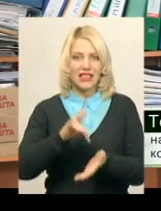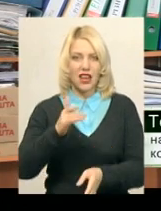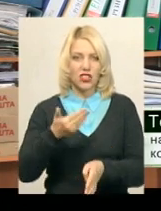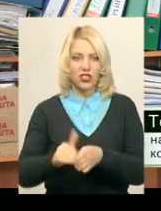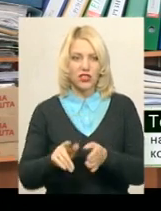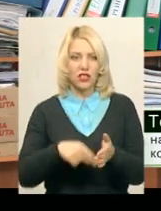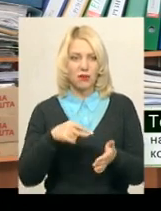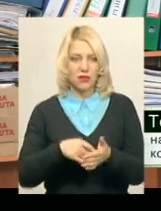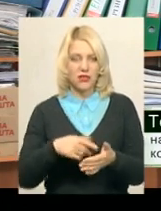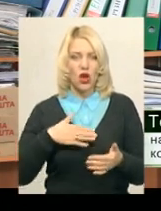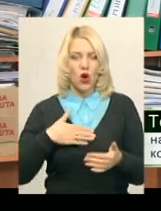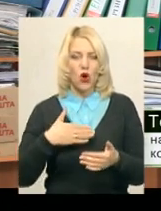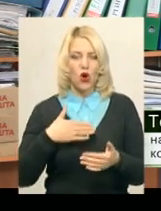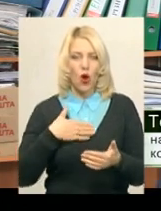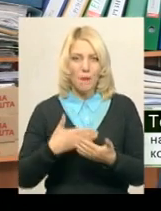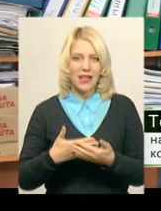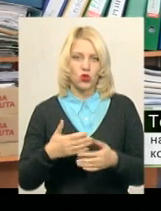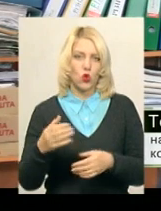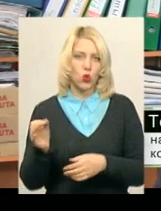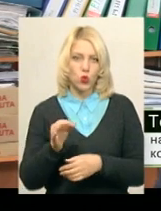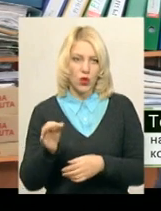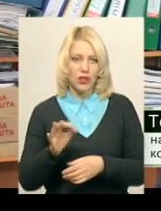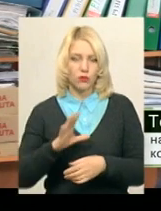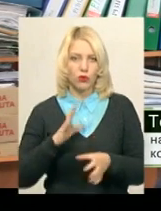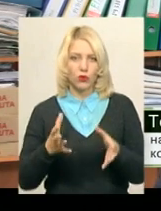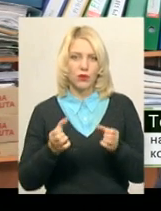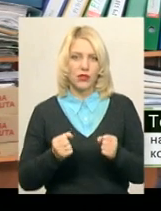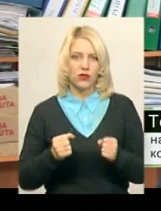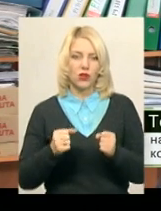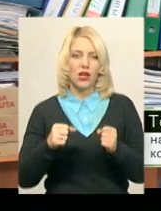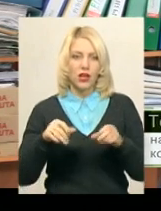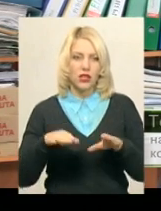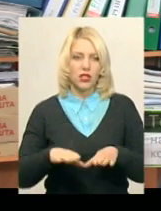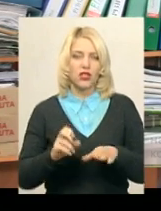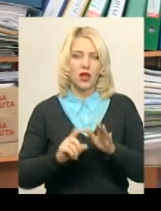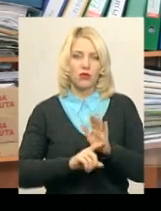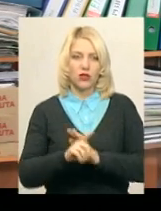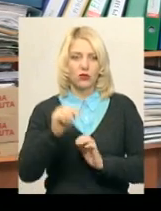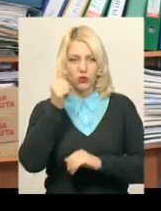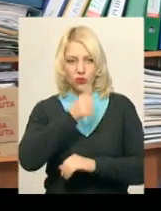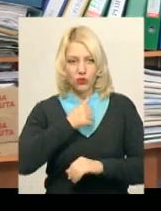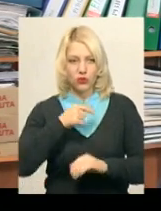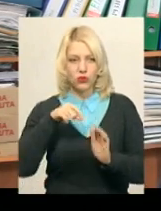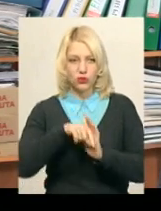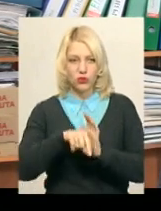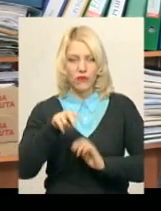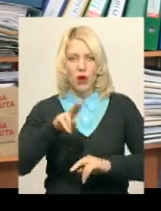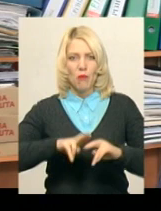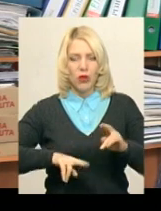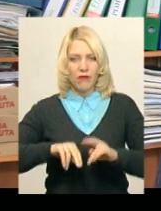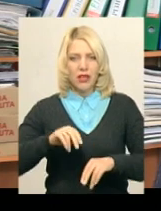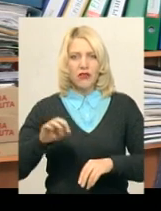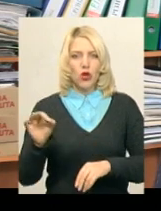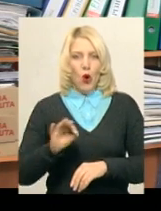частині міста громадського туалету, було прийнято рішення ще на початку року стосовно будівництва